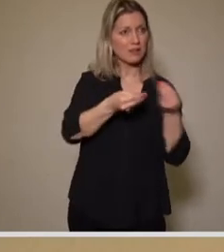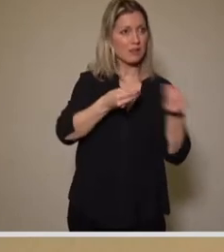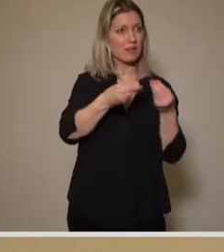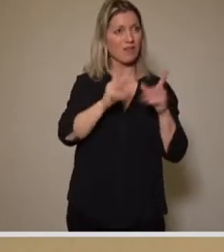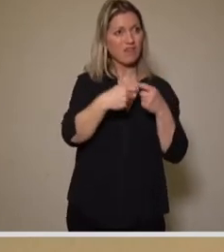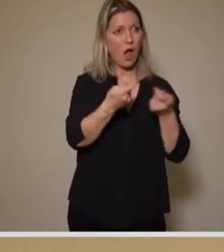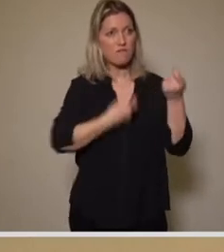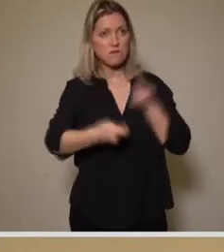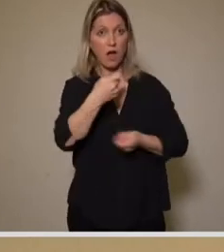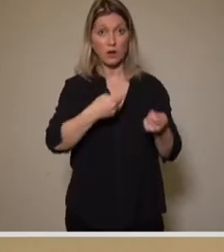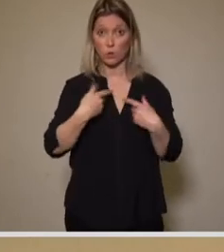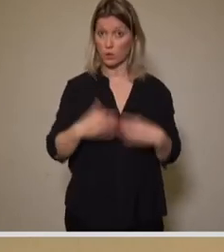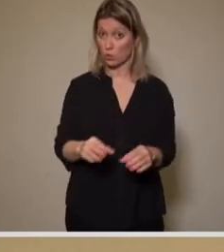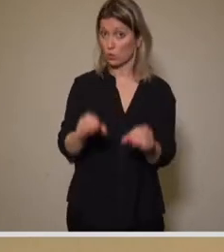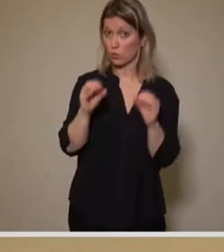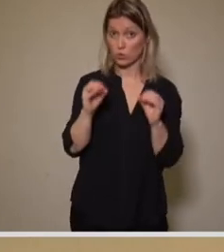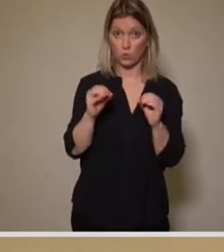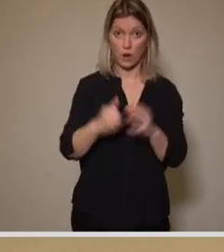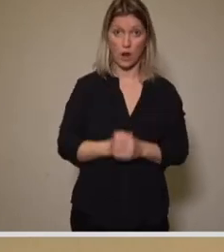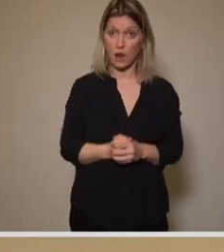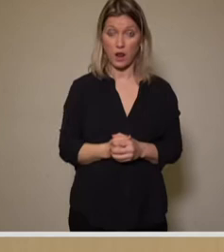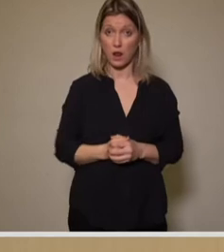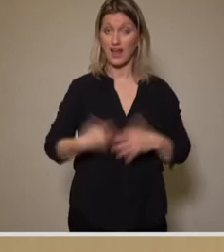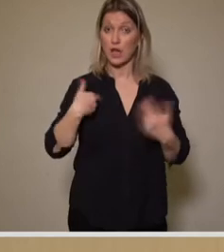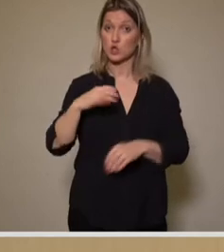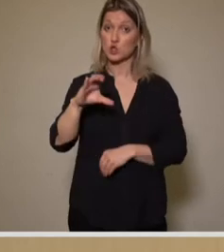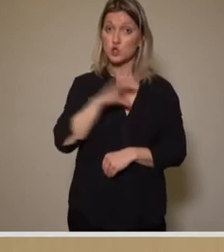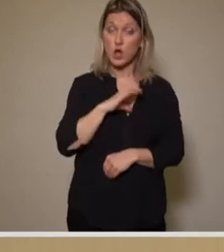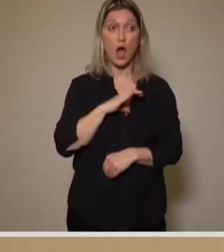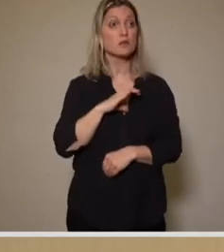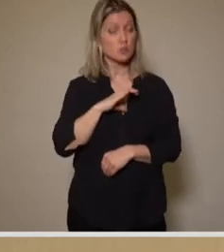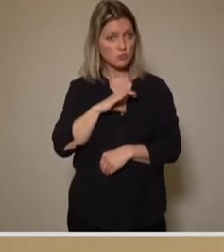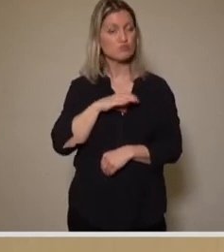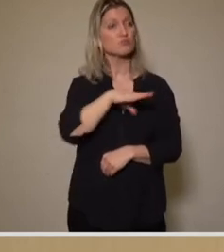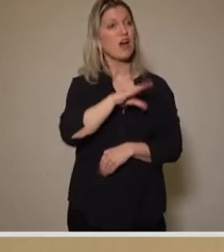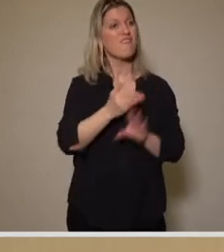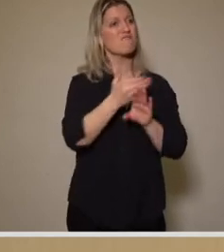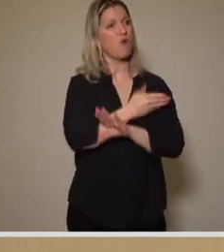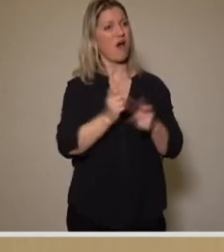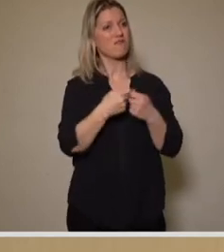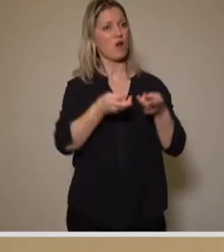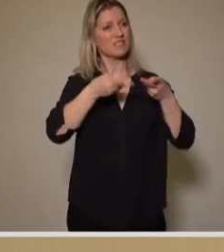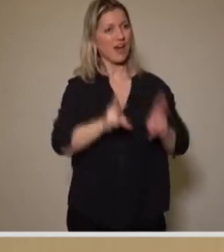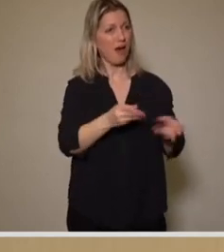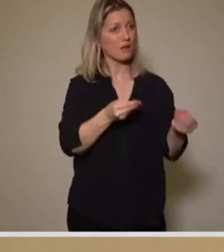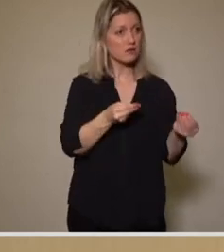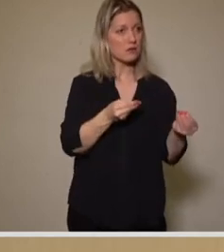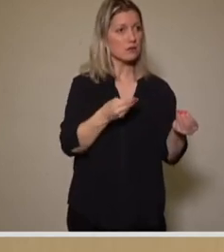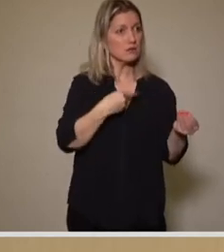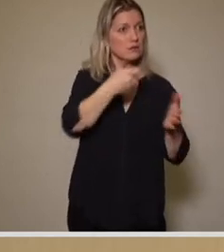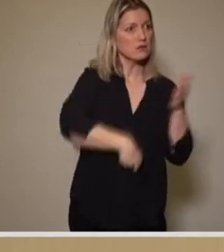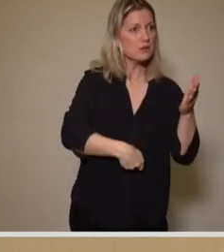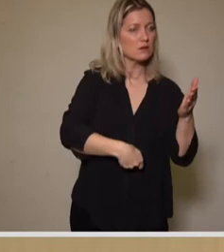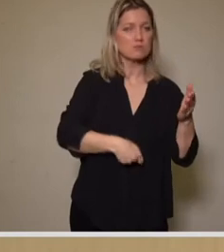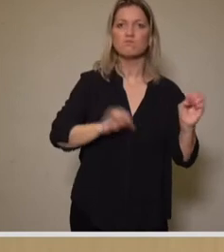Verkaufsverhandlung und leider auch nicht die Chance, ein gemeindliches Vorgverkaufsrecht auszuüben. Meiner